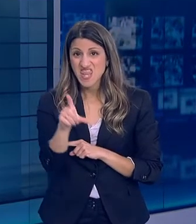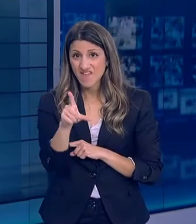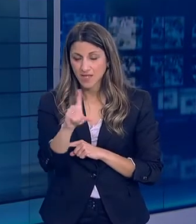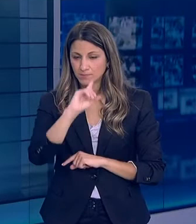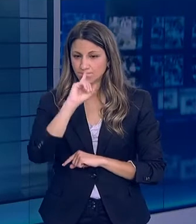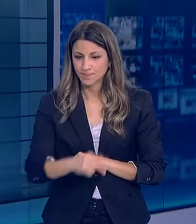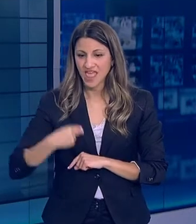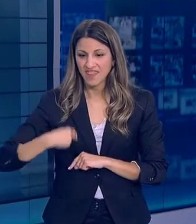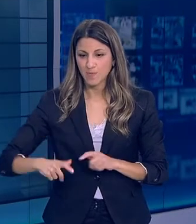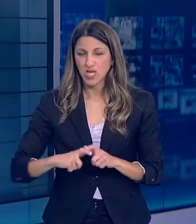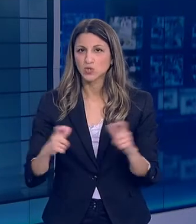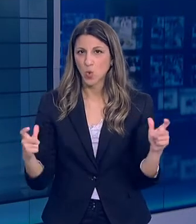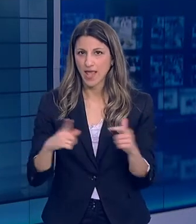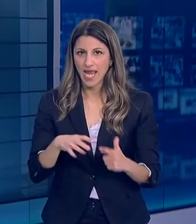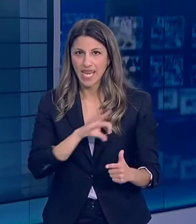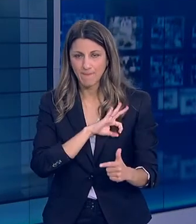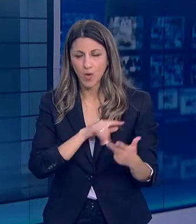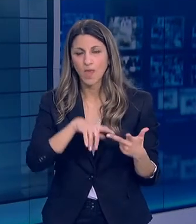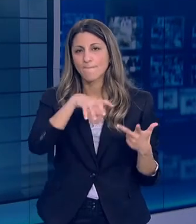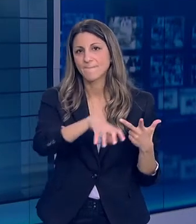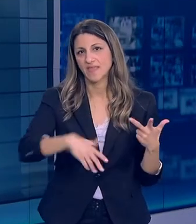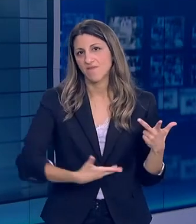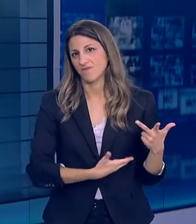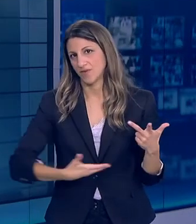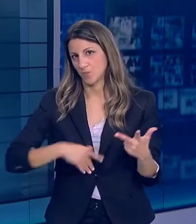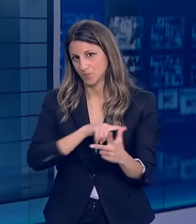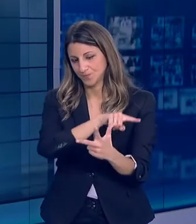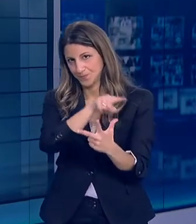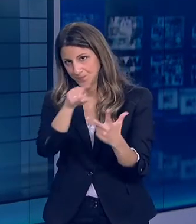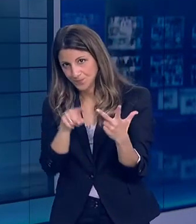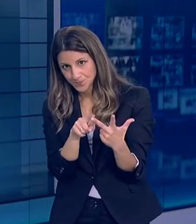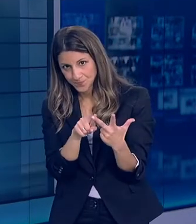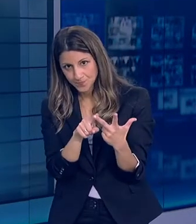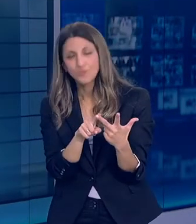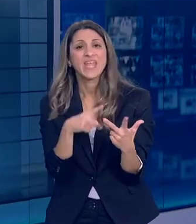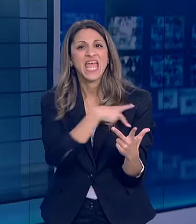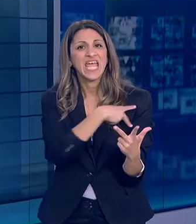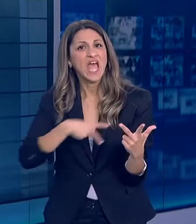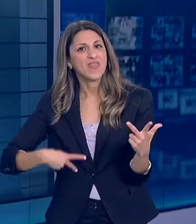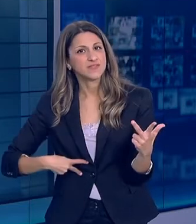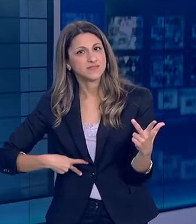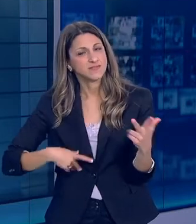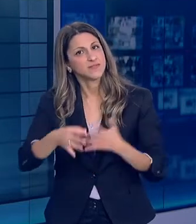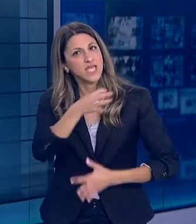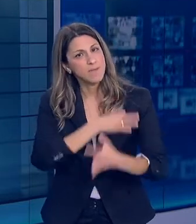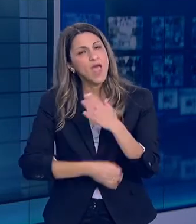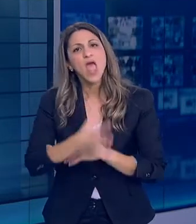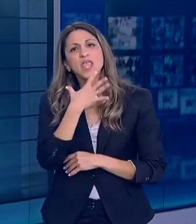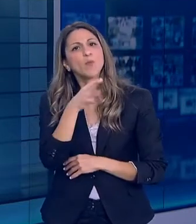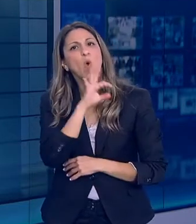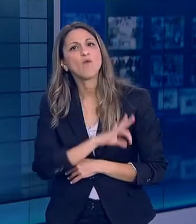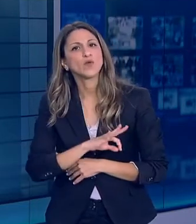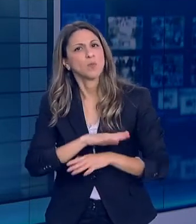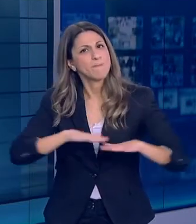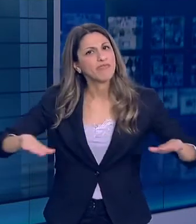δημοτικά Ανοίγουν ημπιαγωγία και ευρωφωνηπιακή σταθμή Έχει εξηγηθεί και από τον κύριο Τσιόδρα Γιατί αυτό είναι καλό για τα παιδιά Και για τις